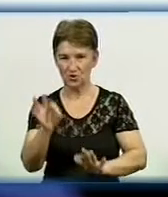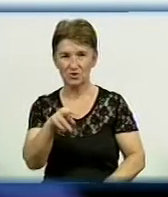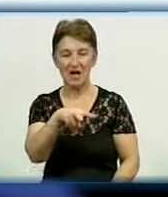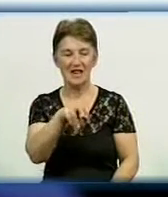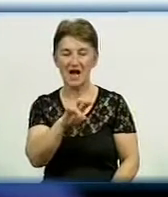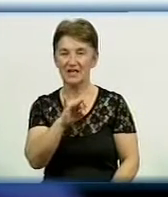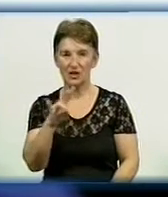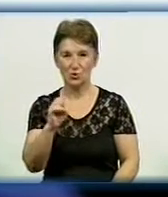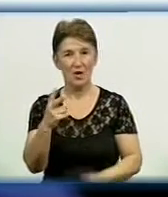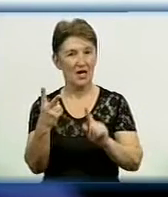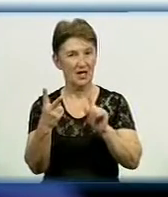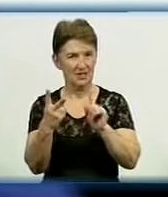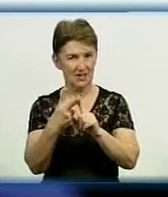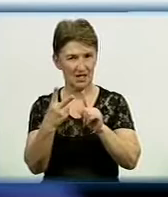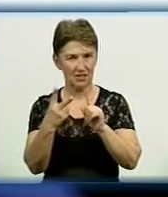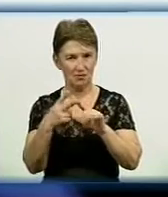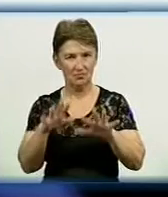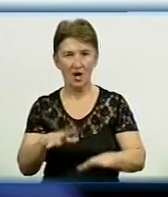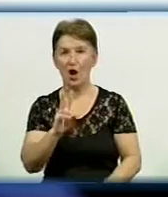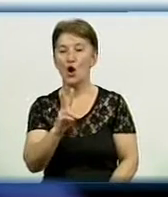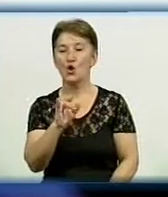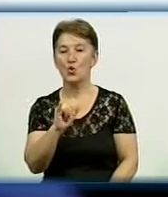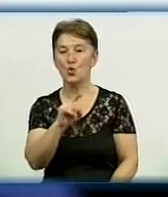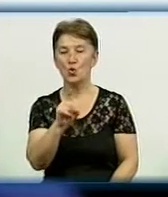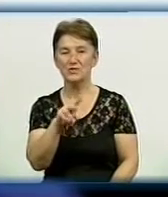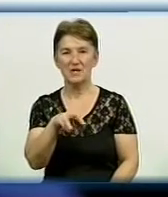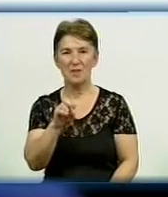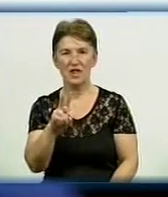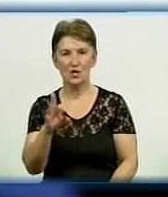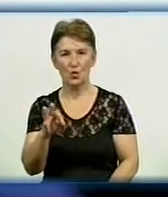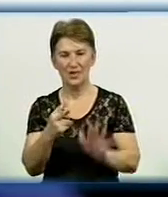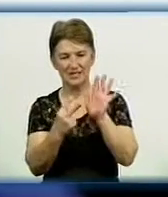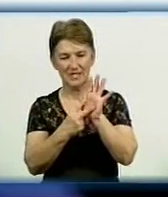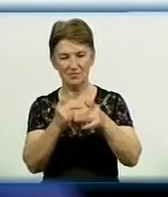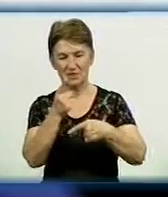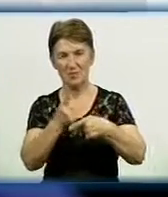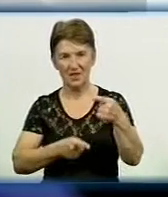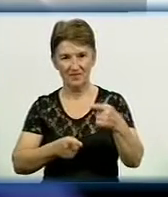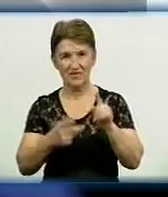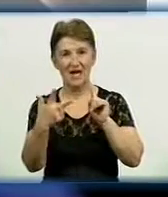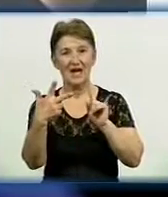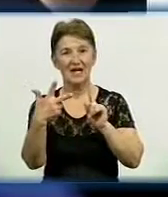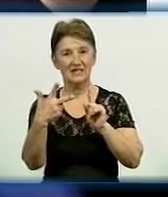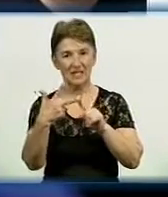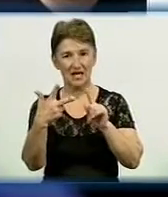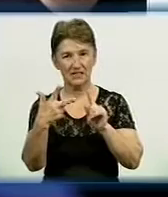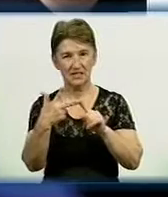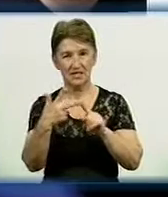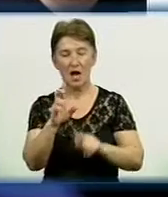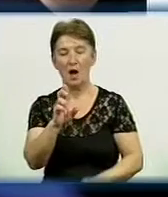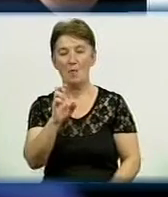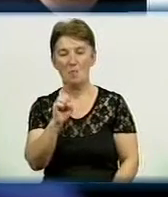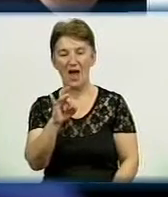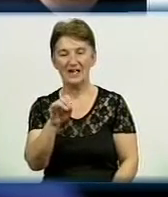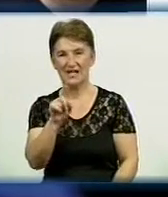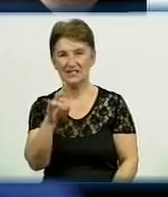На другому місці – чинний голова Сергій Кузьменко. У нього 7,5% голосів. Третє місце посів нардеп Станіслав Березкін.